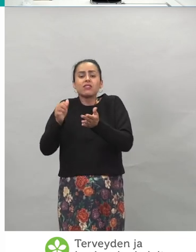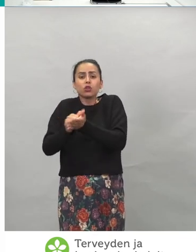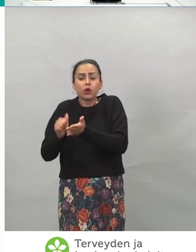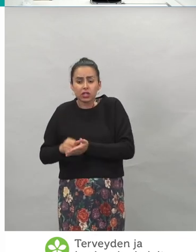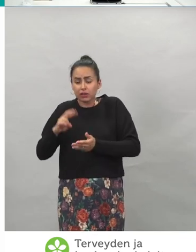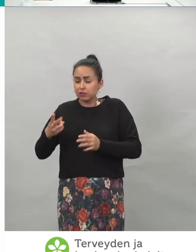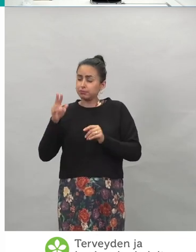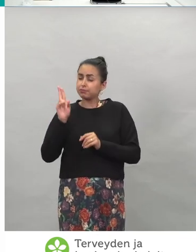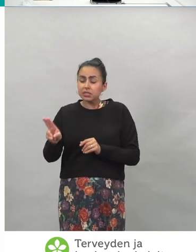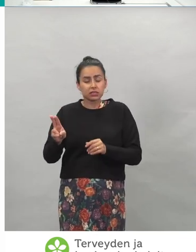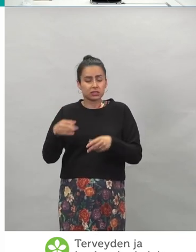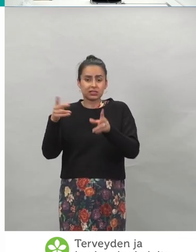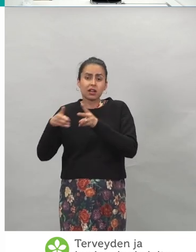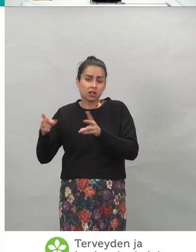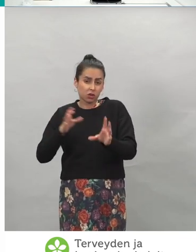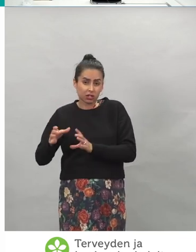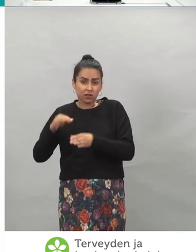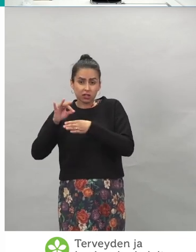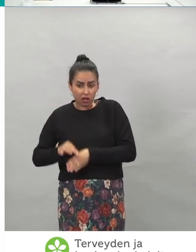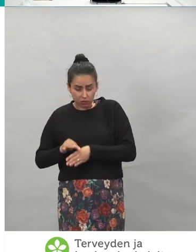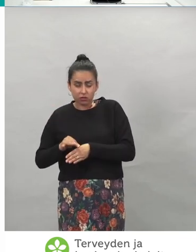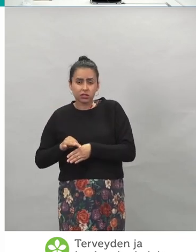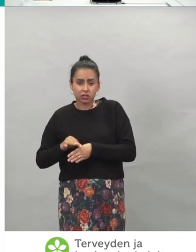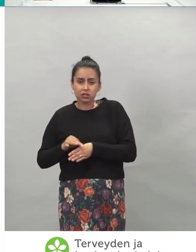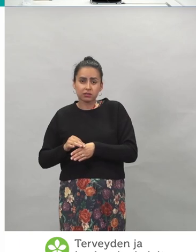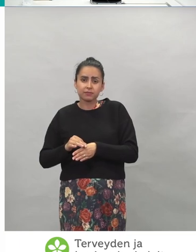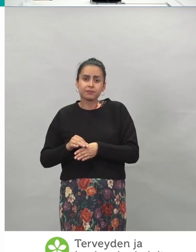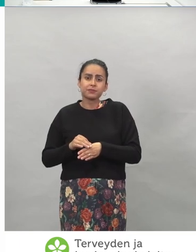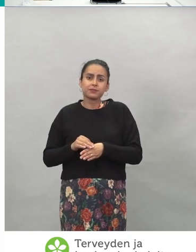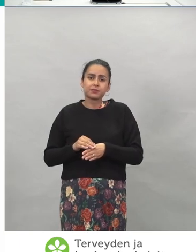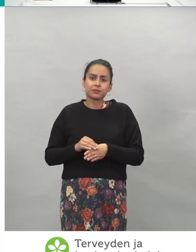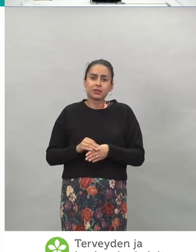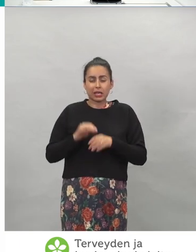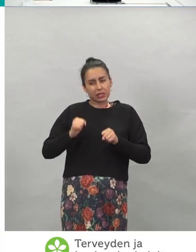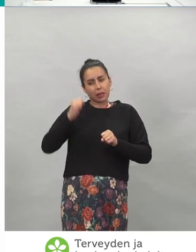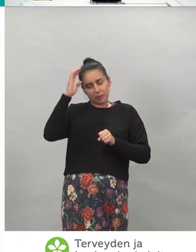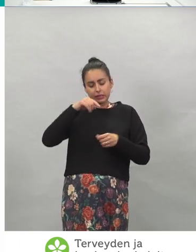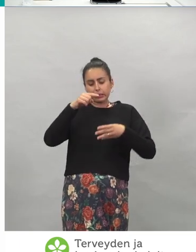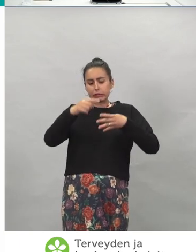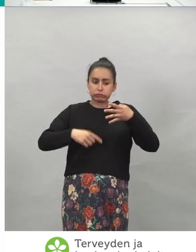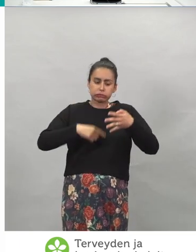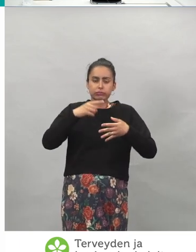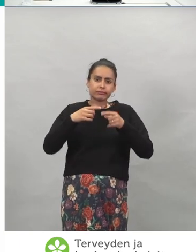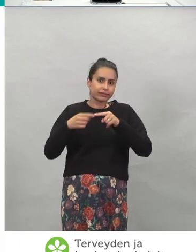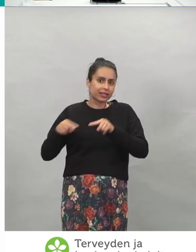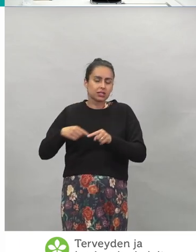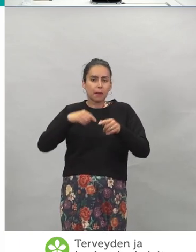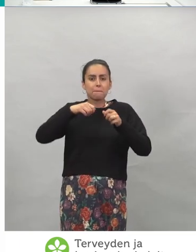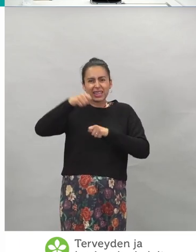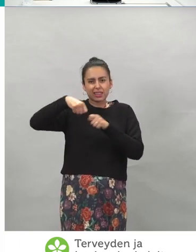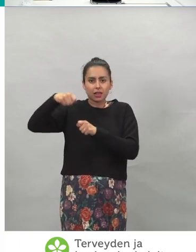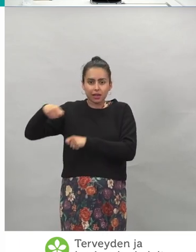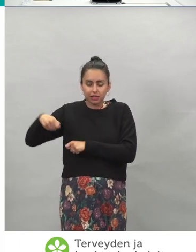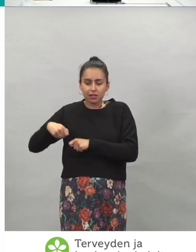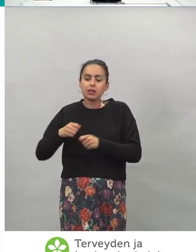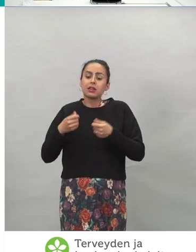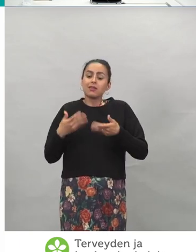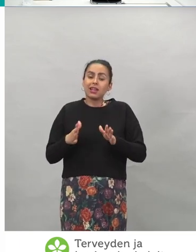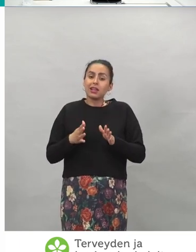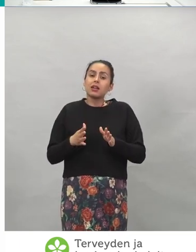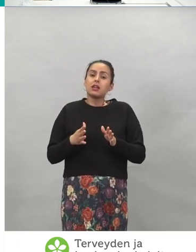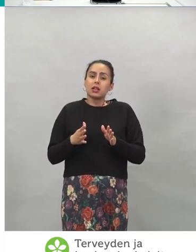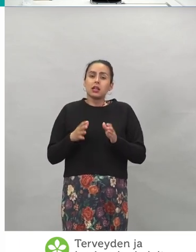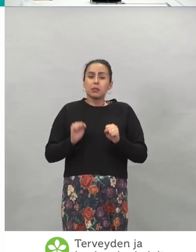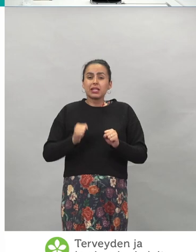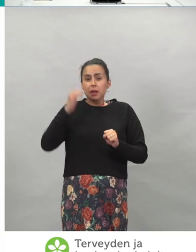kunnolla sairaalahoidettava tauti, ja yhä enemmän pitää kiinnittää huomiota myöskin siihen, että mikä tuossa